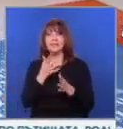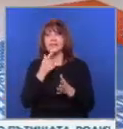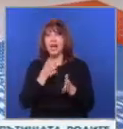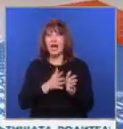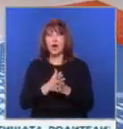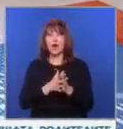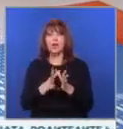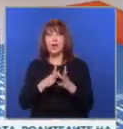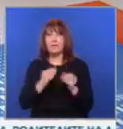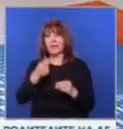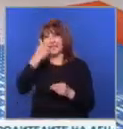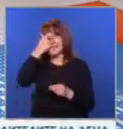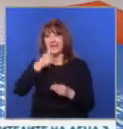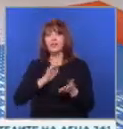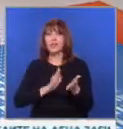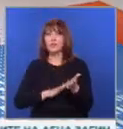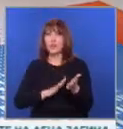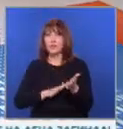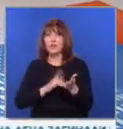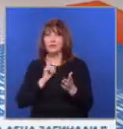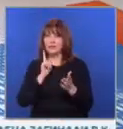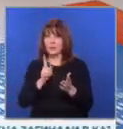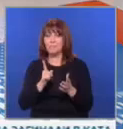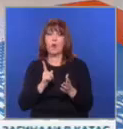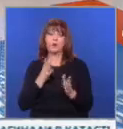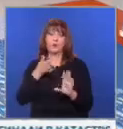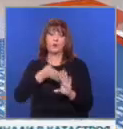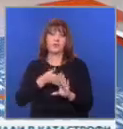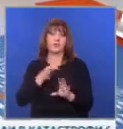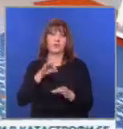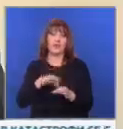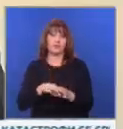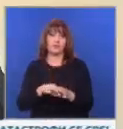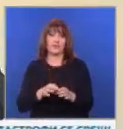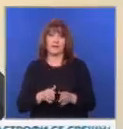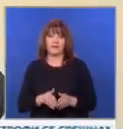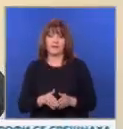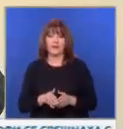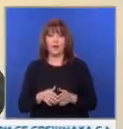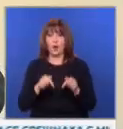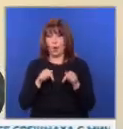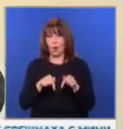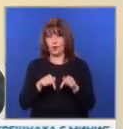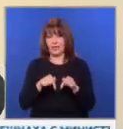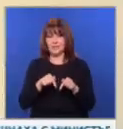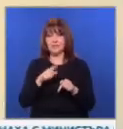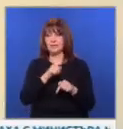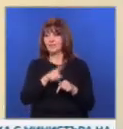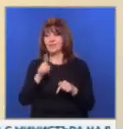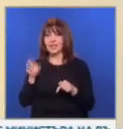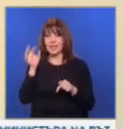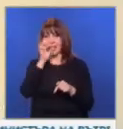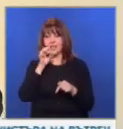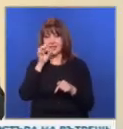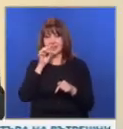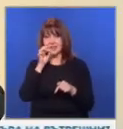хората без валидни лични документи да могат и те да упражнят правото си на глас. От днес всеки, който няма